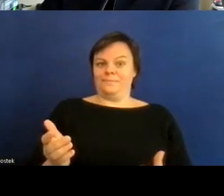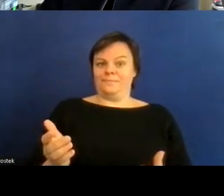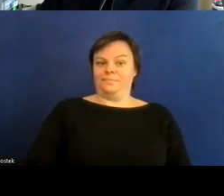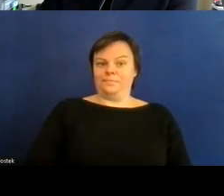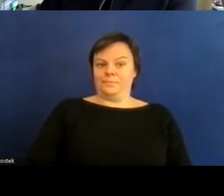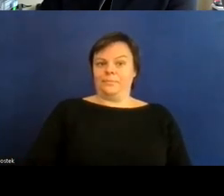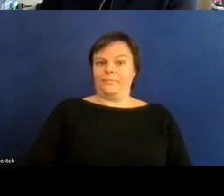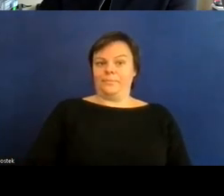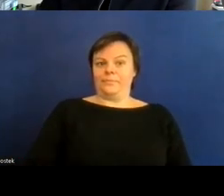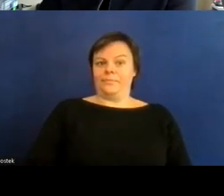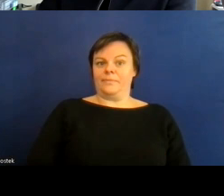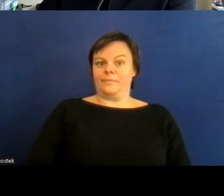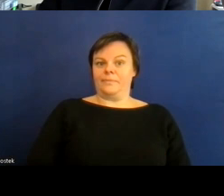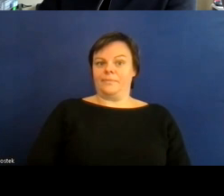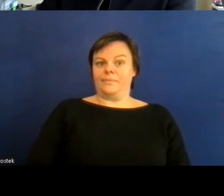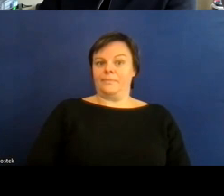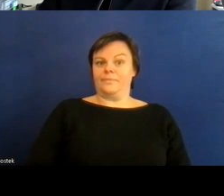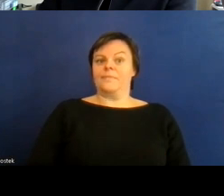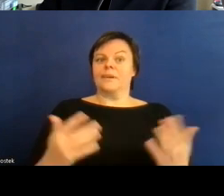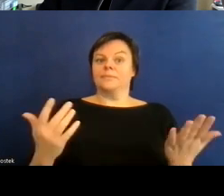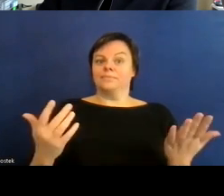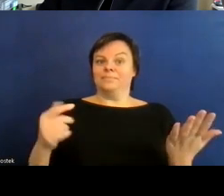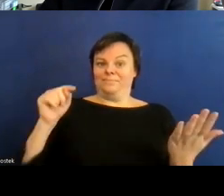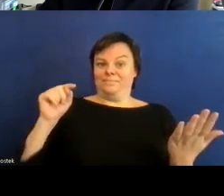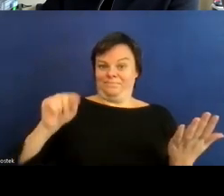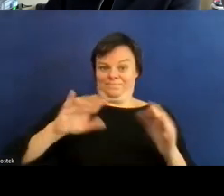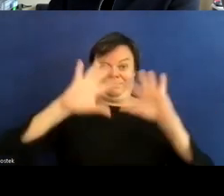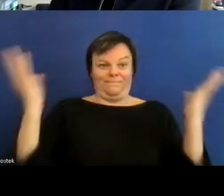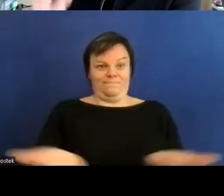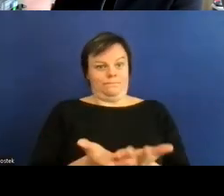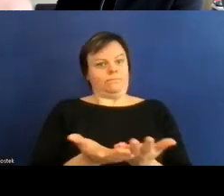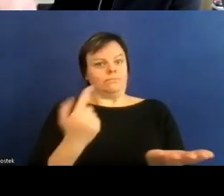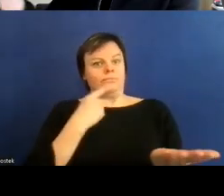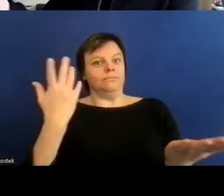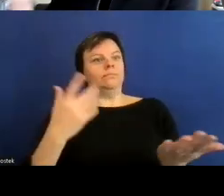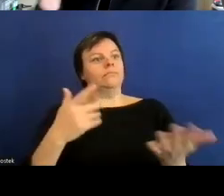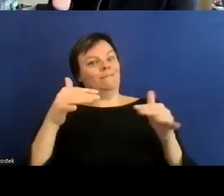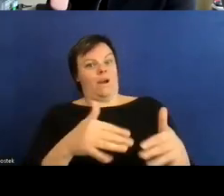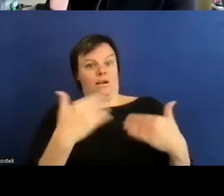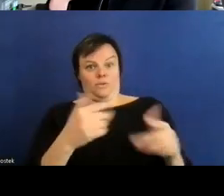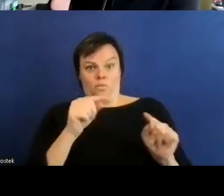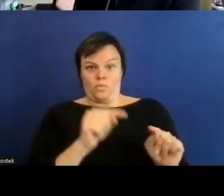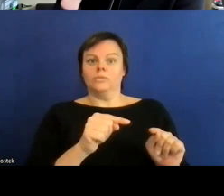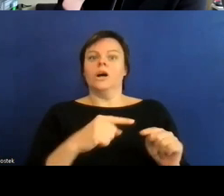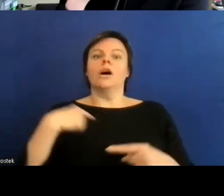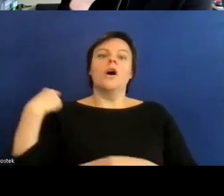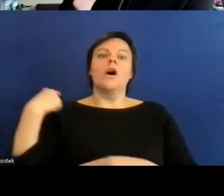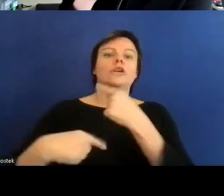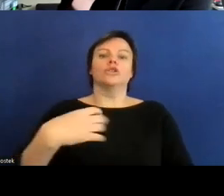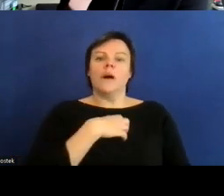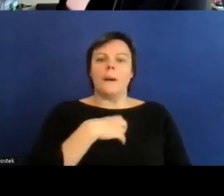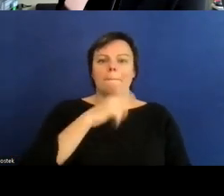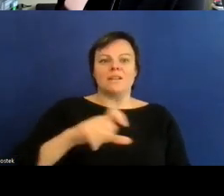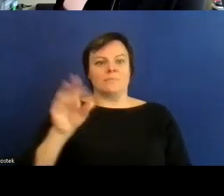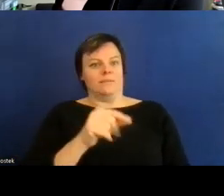gezählt werden und wenn sie sich diese diesen chart angucken dann kann ich ihnen also berichten dass diese